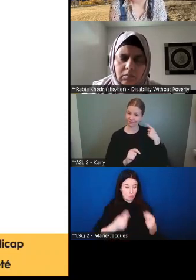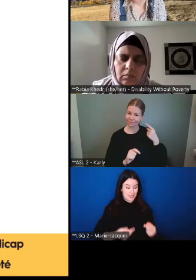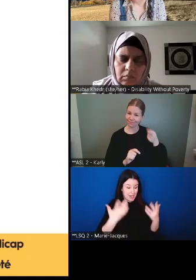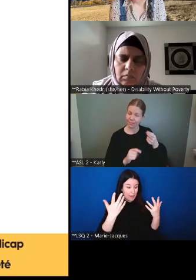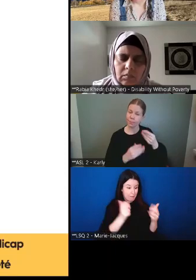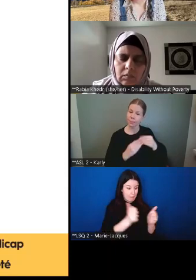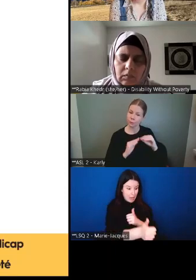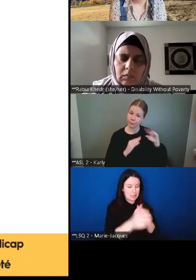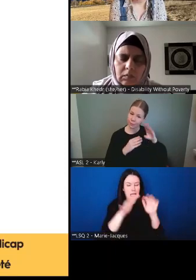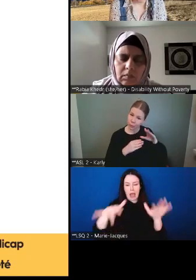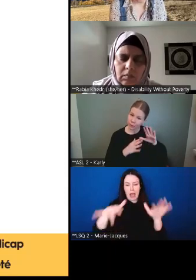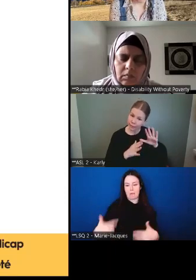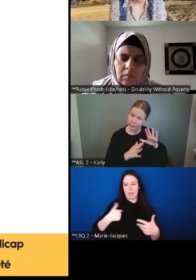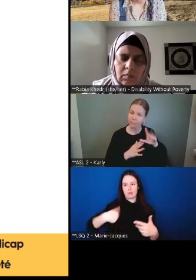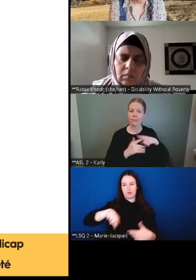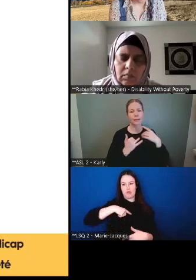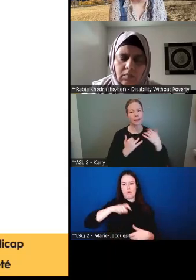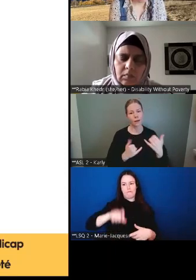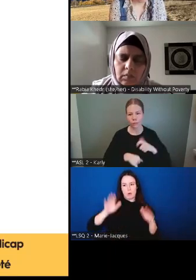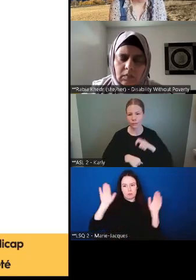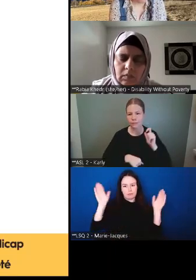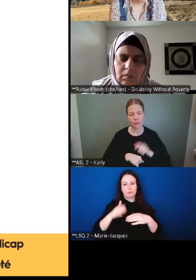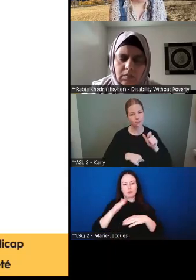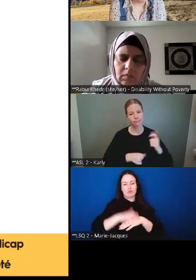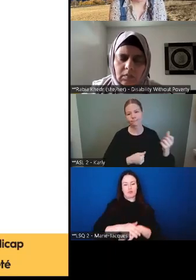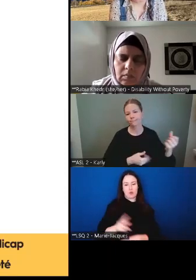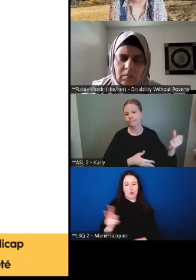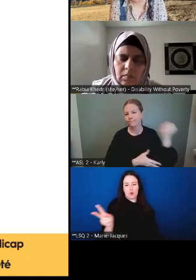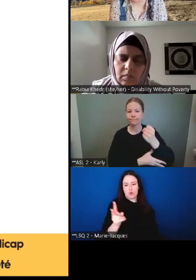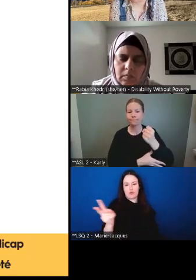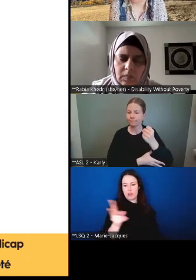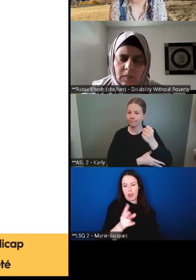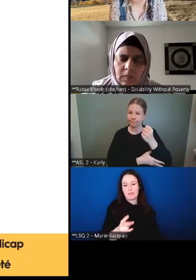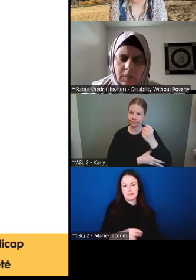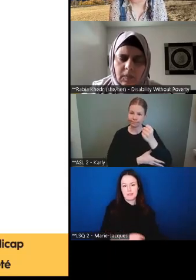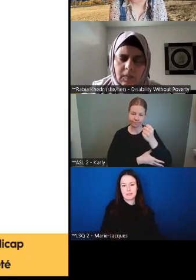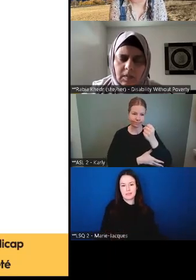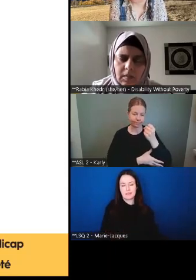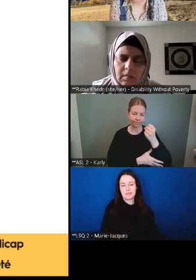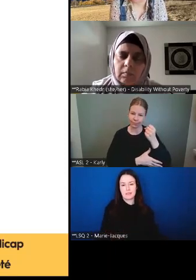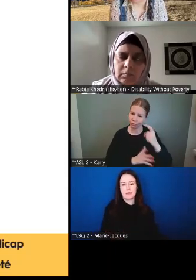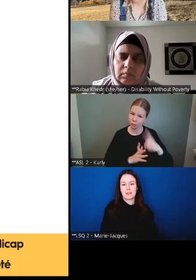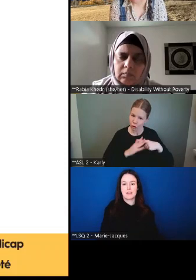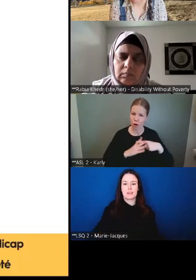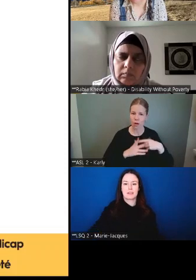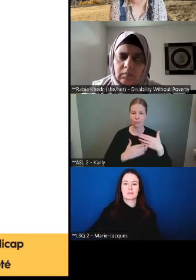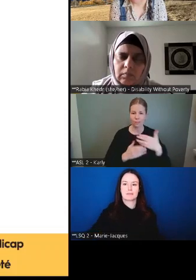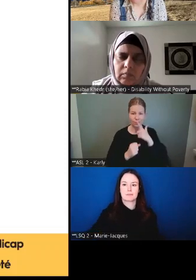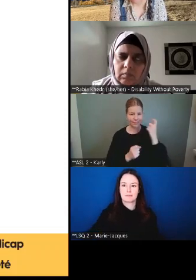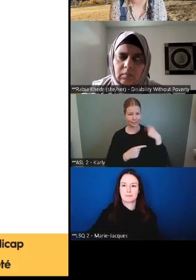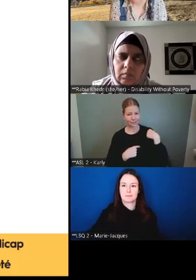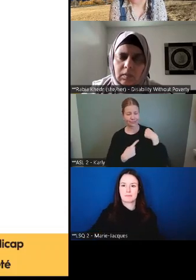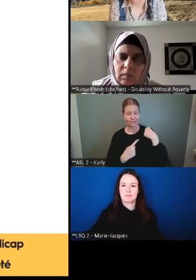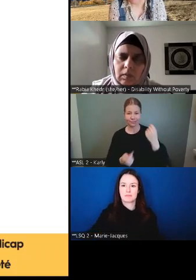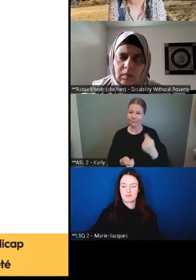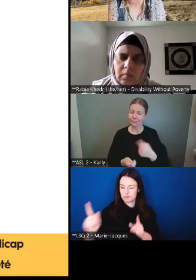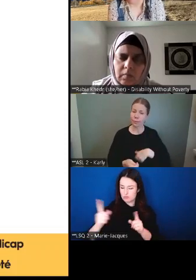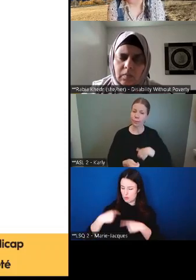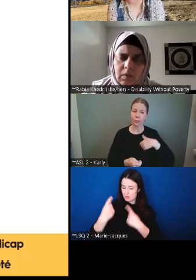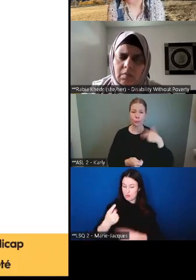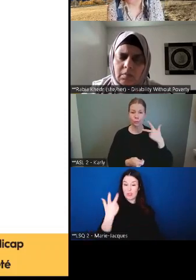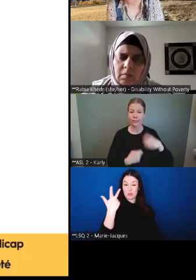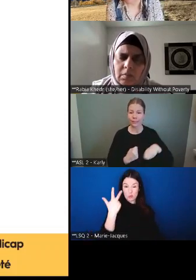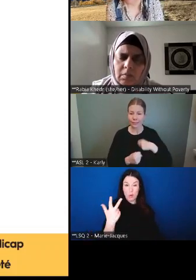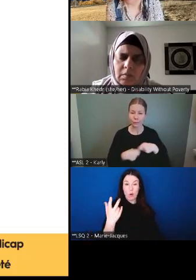sur cet aspect d'urgence parce que ça fait trois hivers maintenant. Je